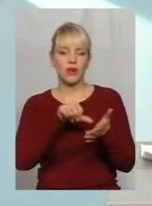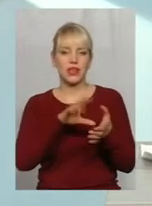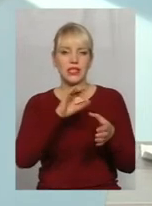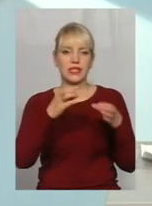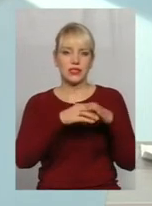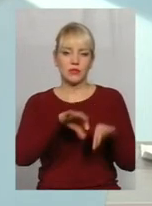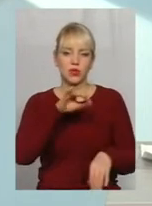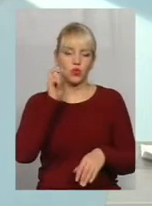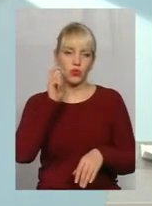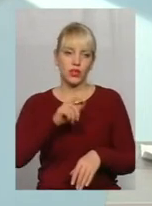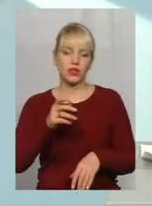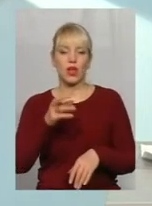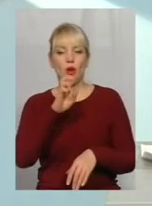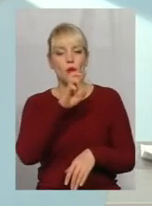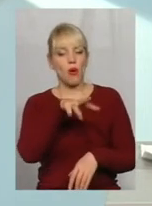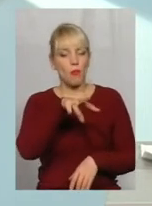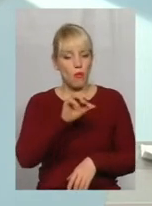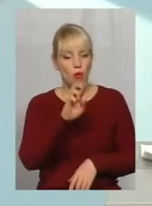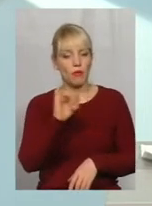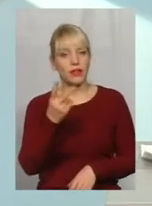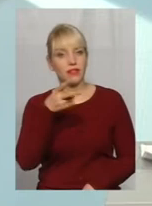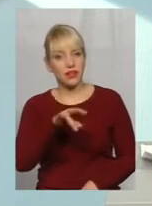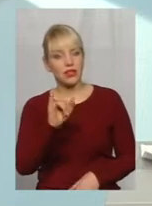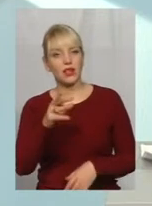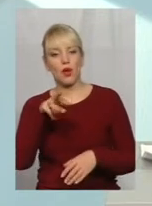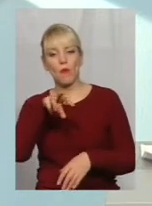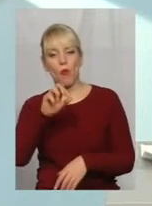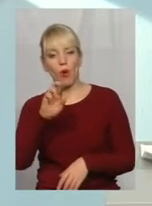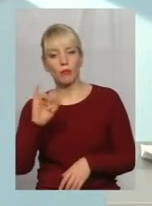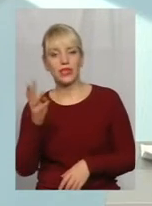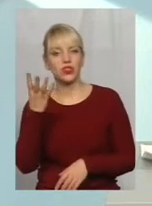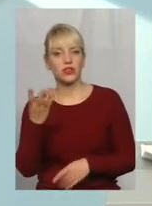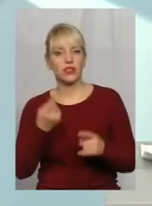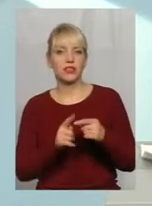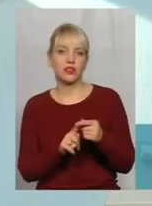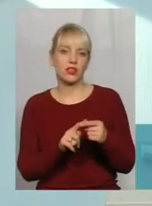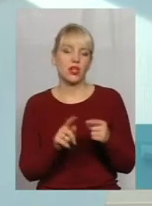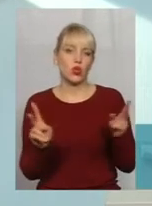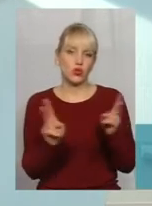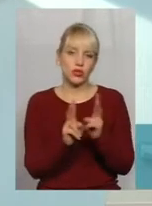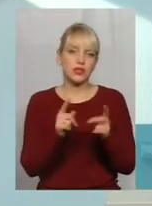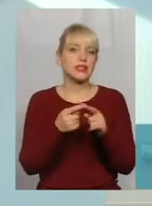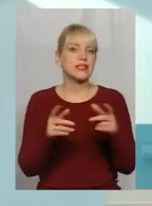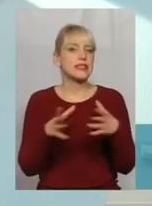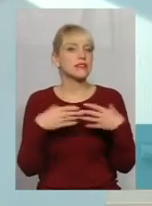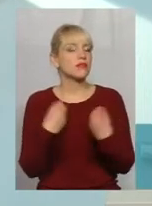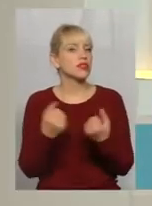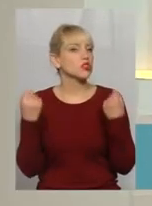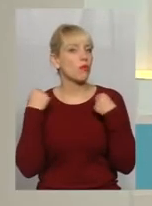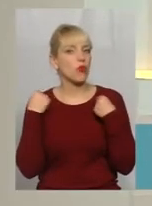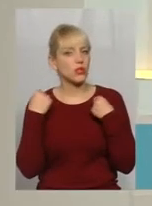Двійки, в Бобі Четвірки. Я мав час з ним зустрічатися, ну це сім'я дуже спортивна, батьків